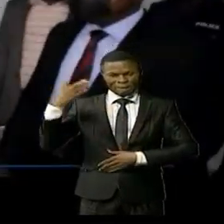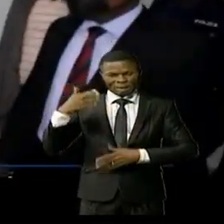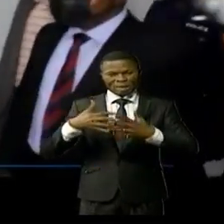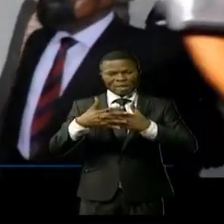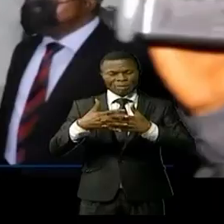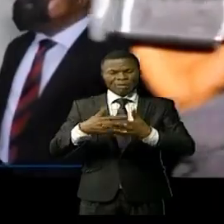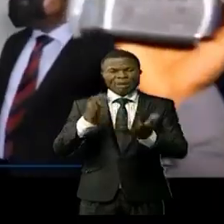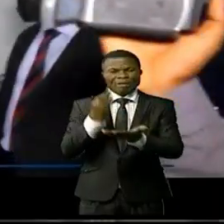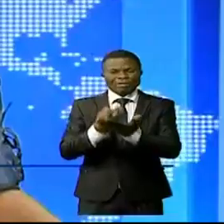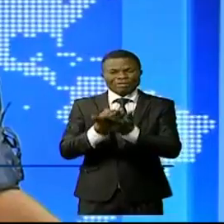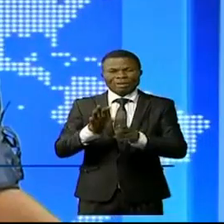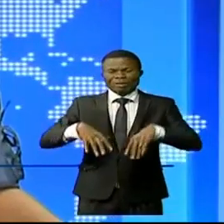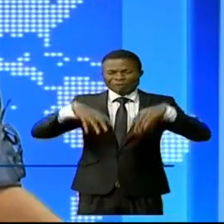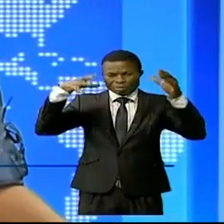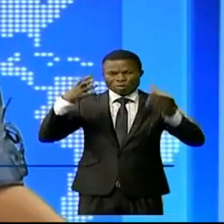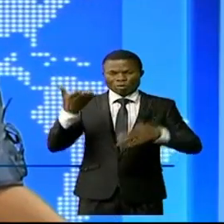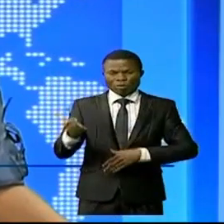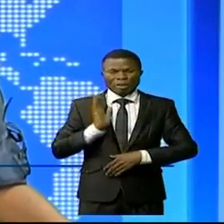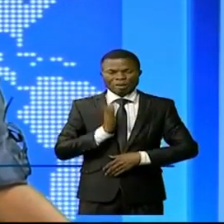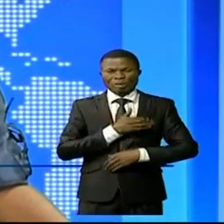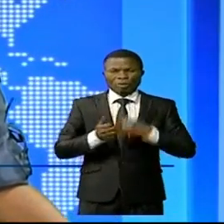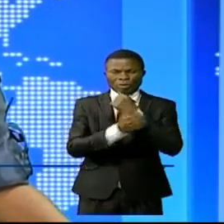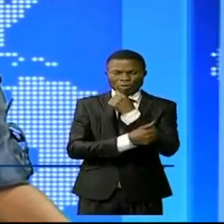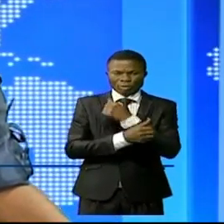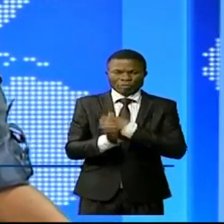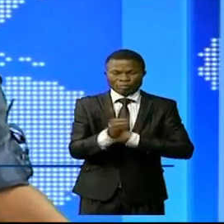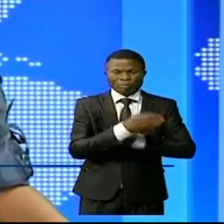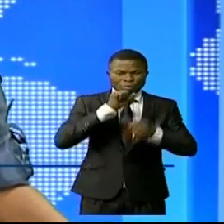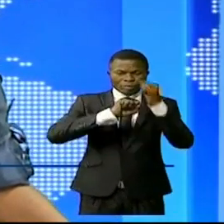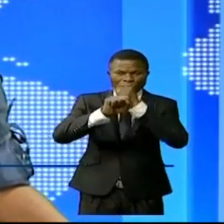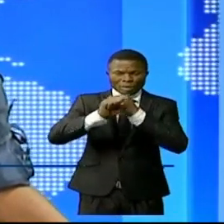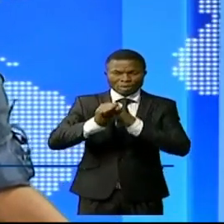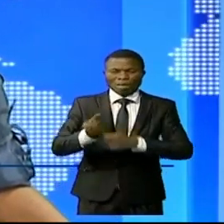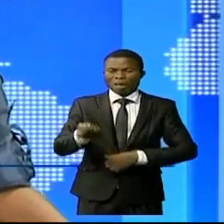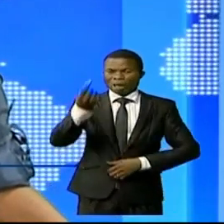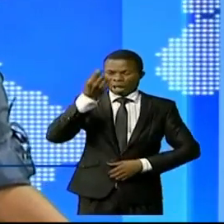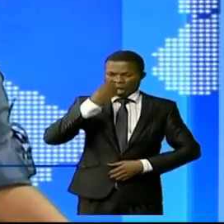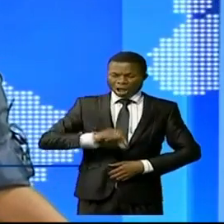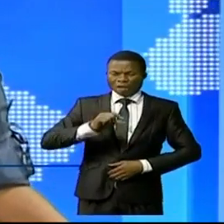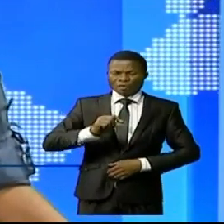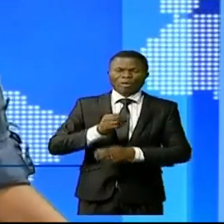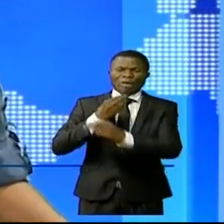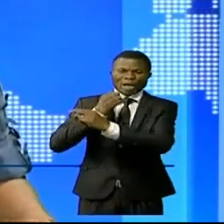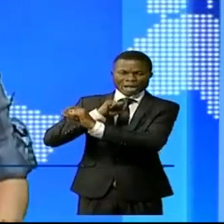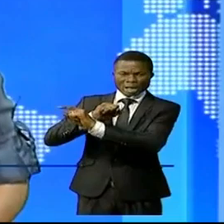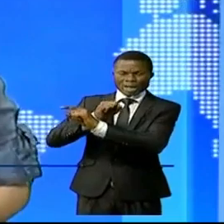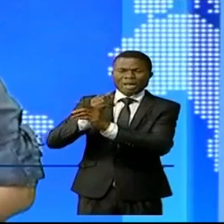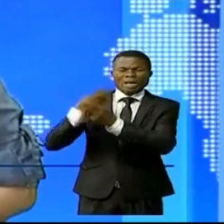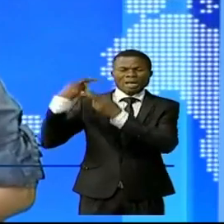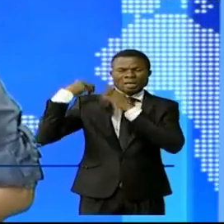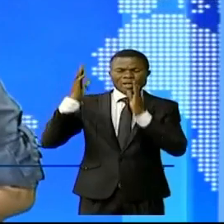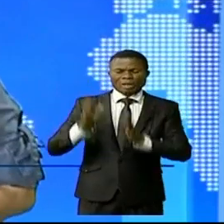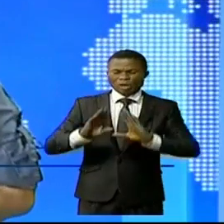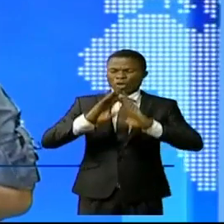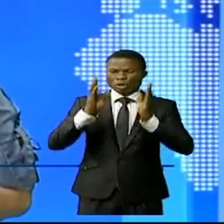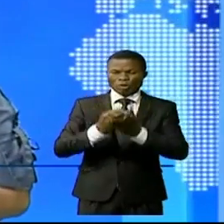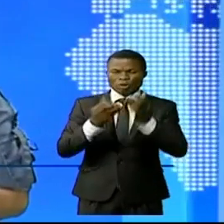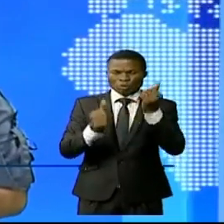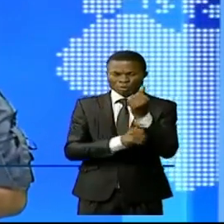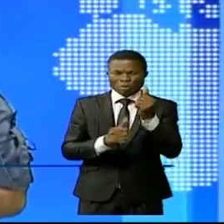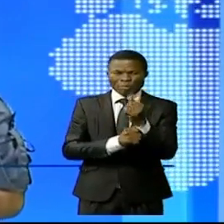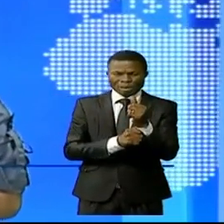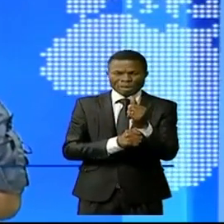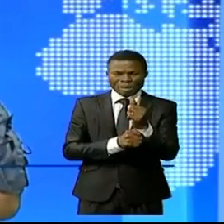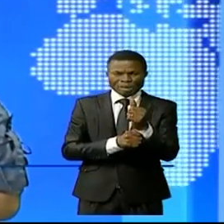financiers Après la sensibilisation à l'avortement responsable les organisateurs veulent se rassurer de l'assumulation